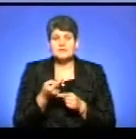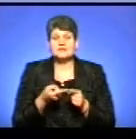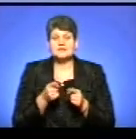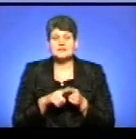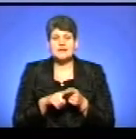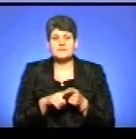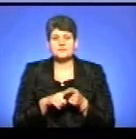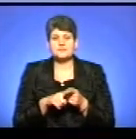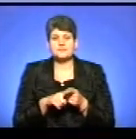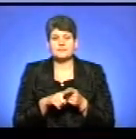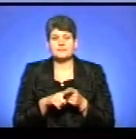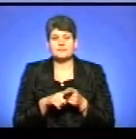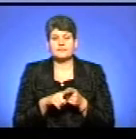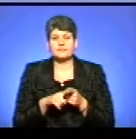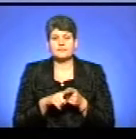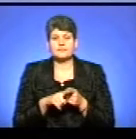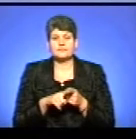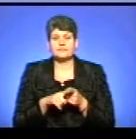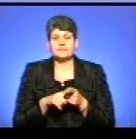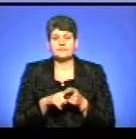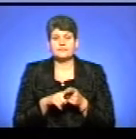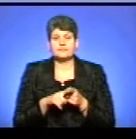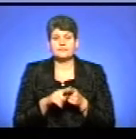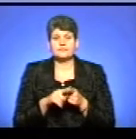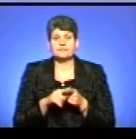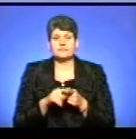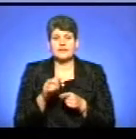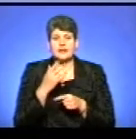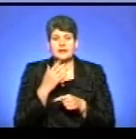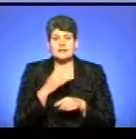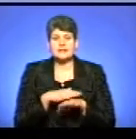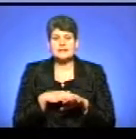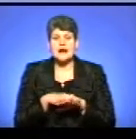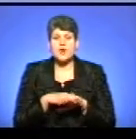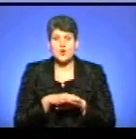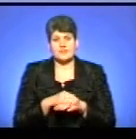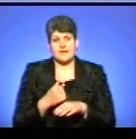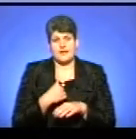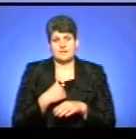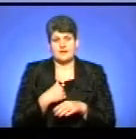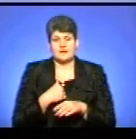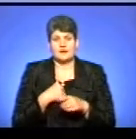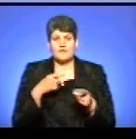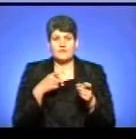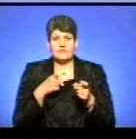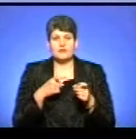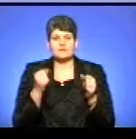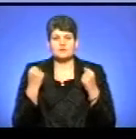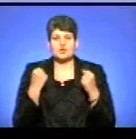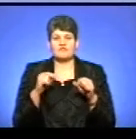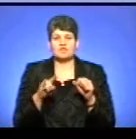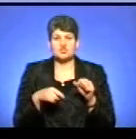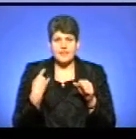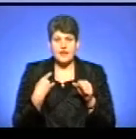була народна армія, народна, яка воювала в кросівках, в спортивних штанах і